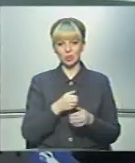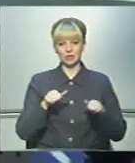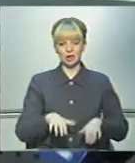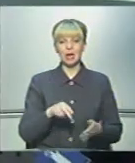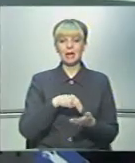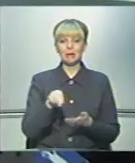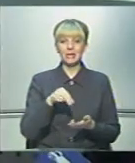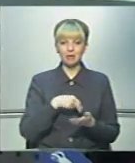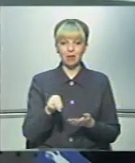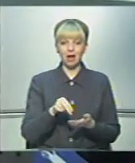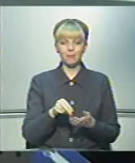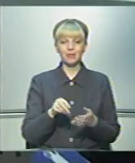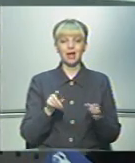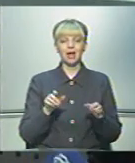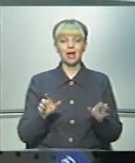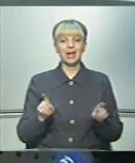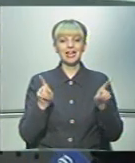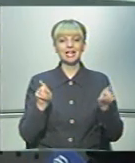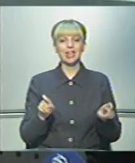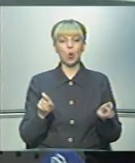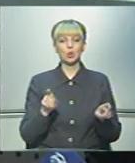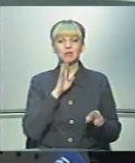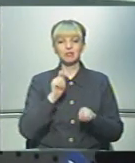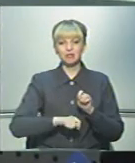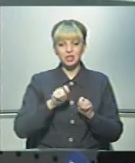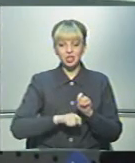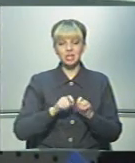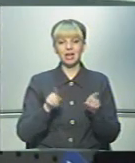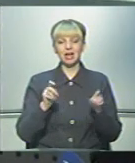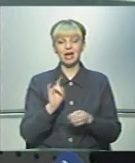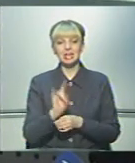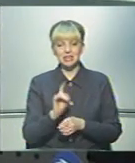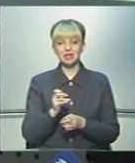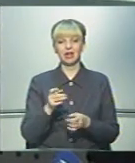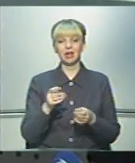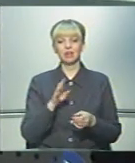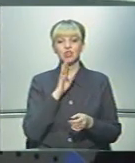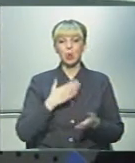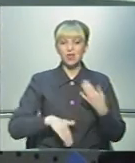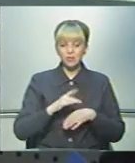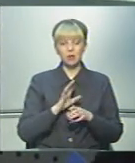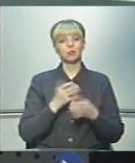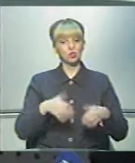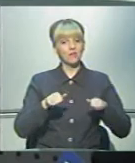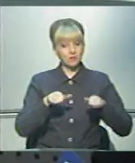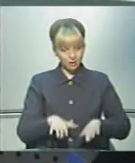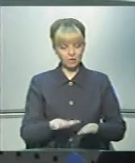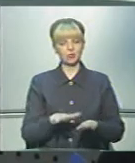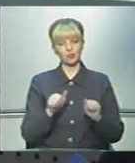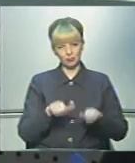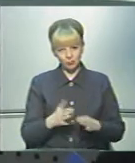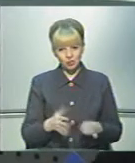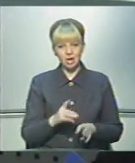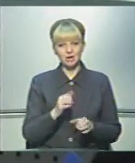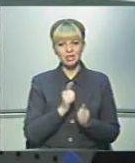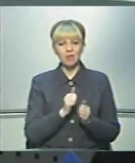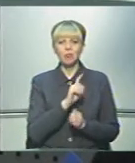Придбання гінекологічних крісел, які так важливі для жінок з інвалідністю, буде вирішено і це вирішилося. І, можливо,